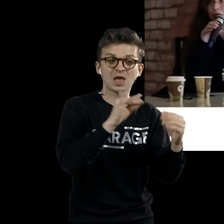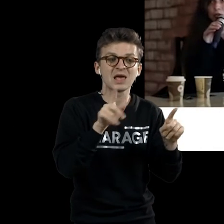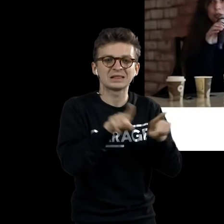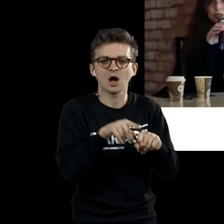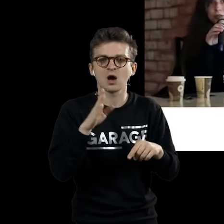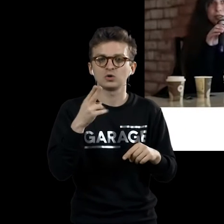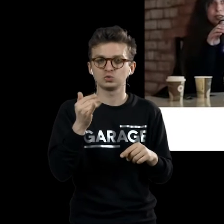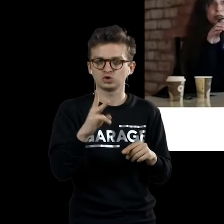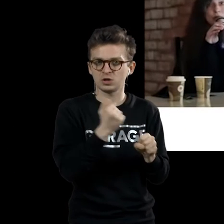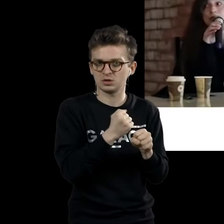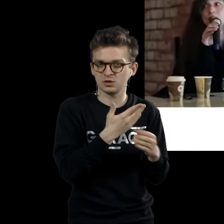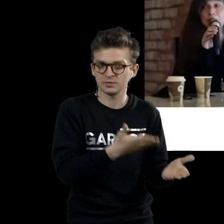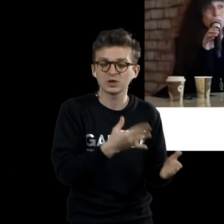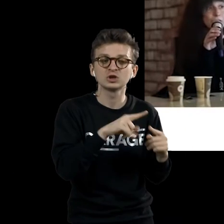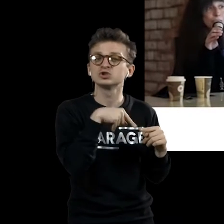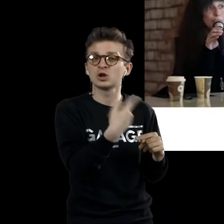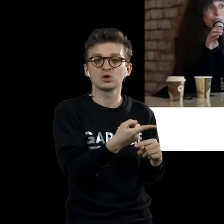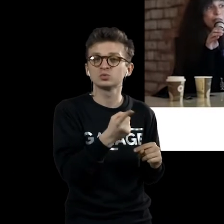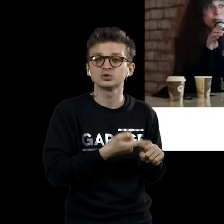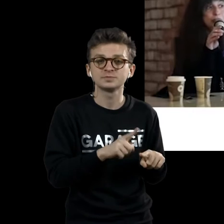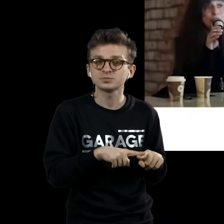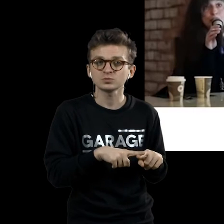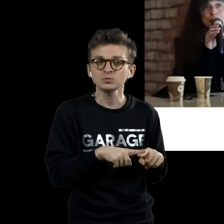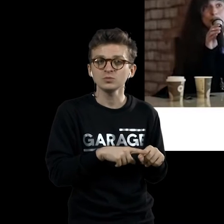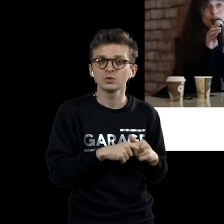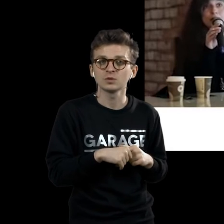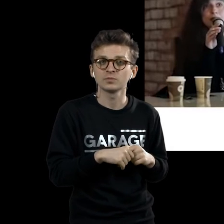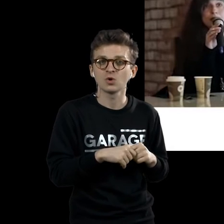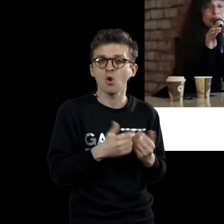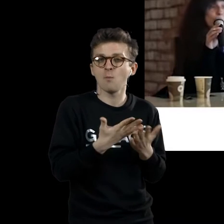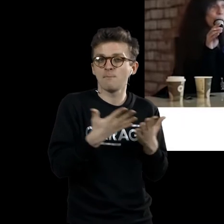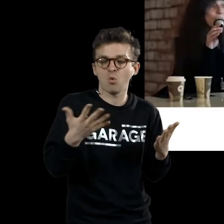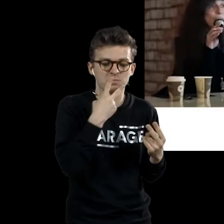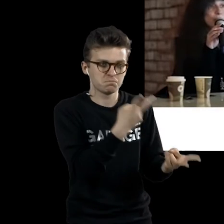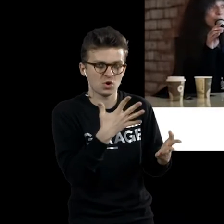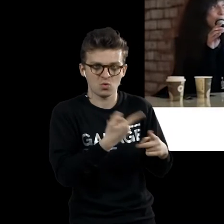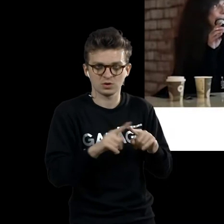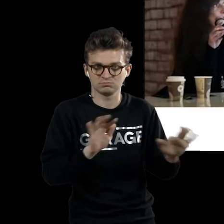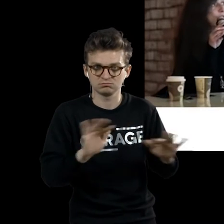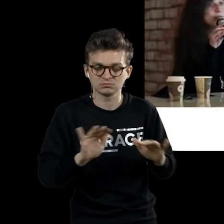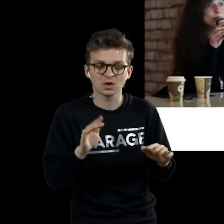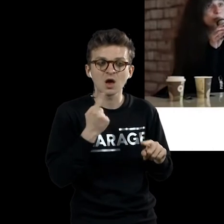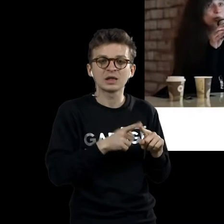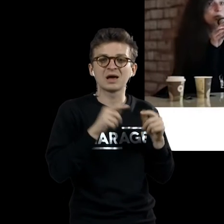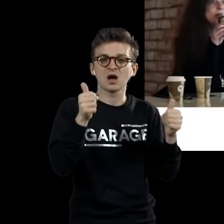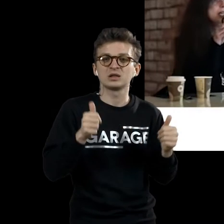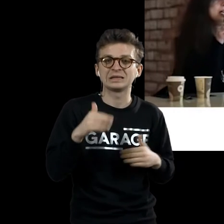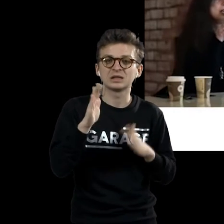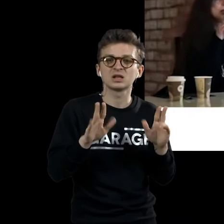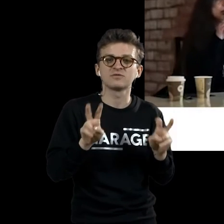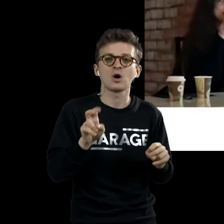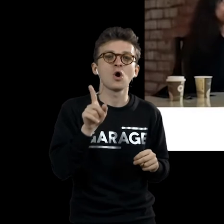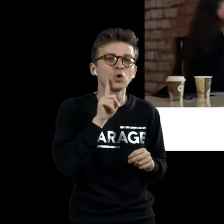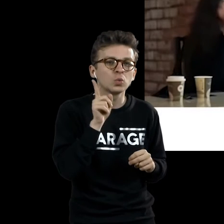Примерно то, чем занимается Дюшан в этом полотне. В своем следующем полотне, где это более очевидно происходит,